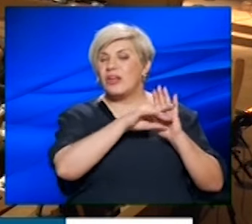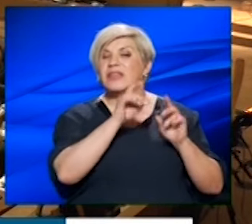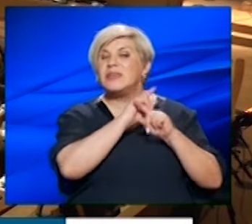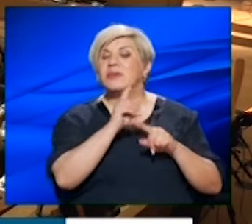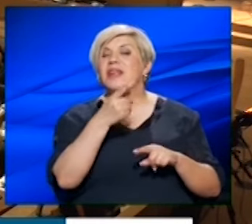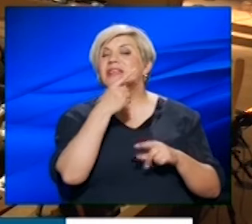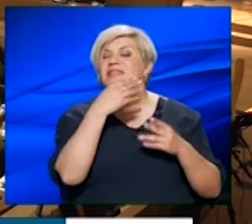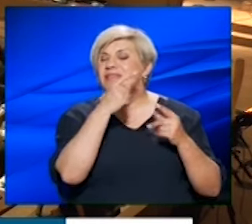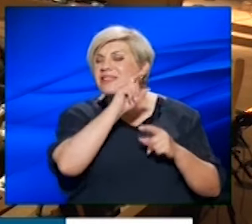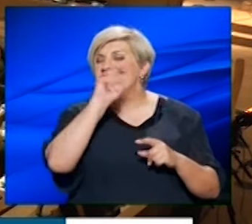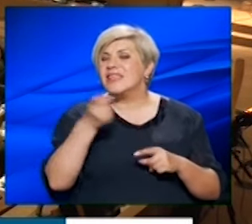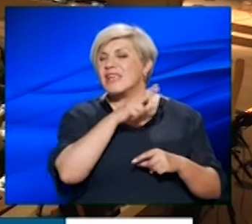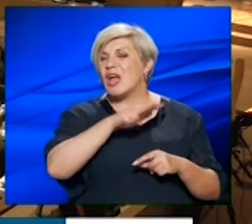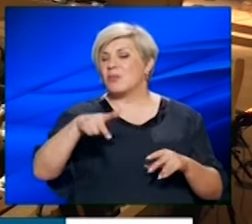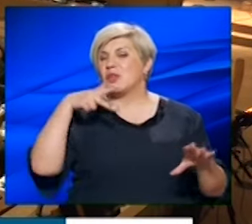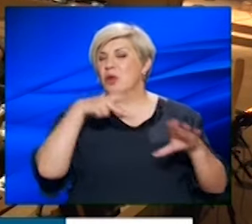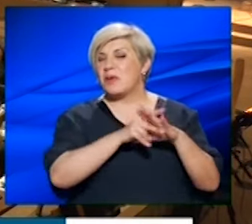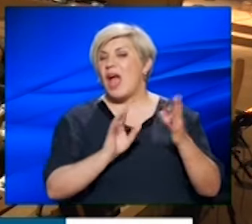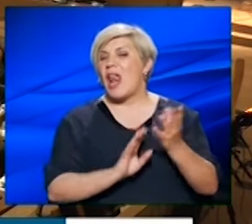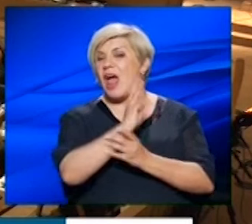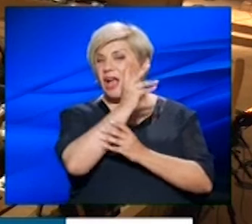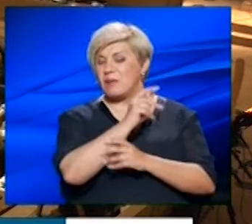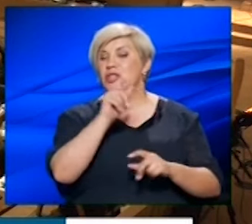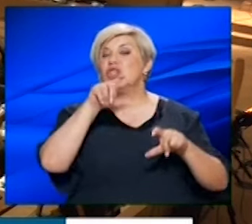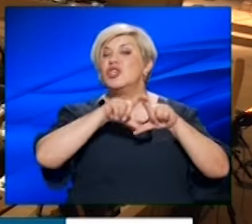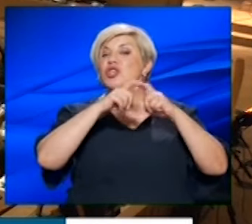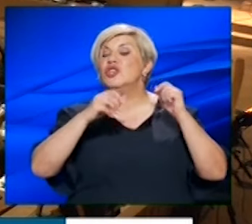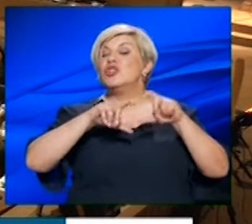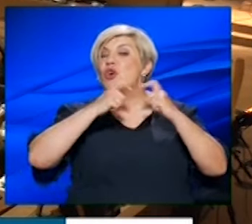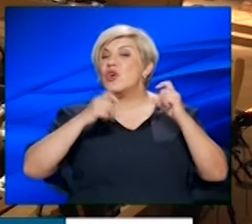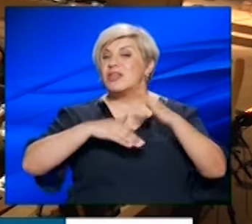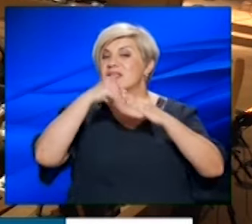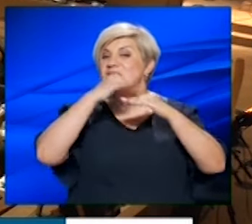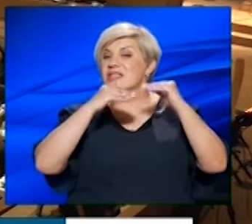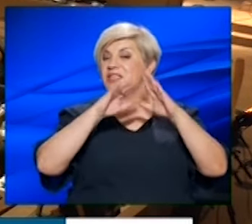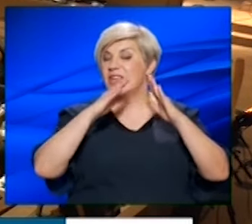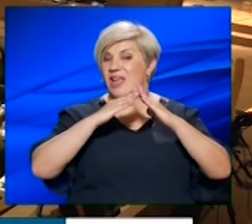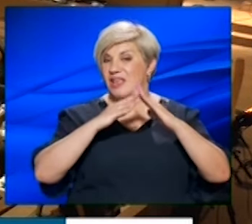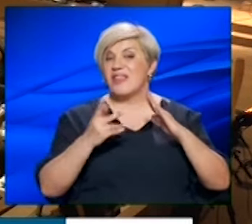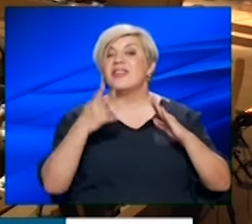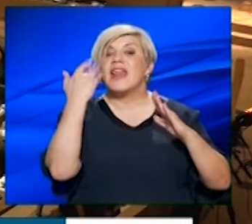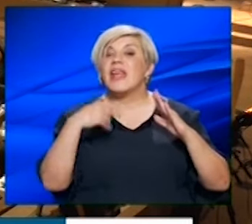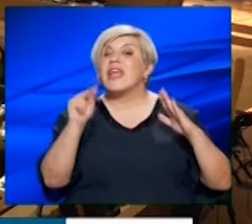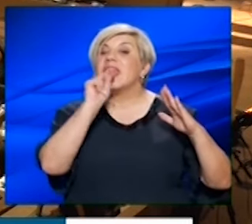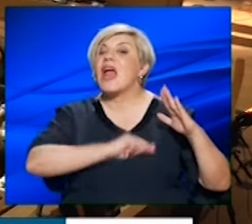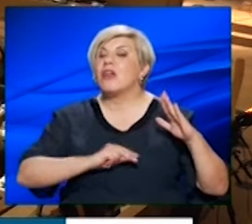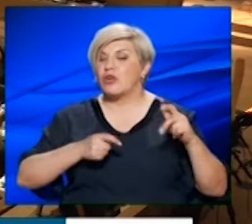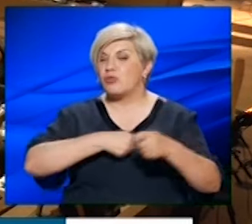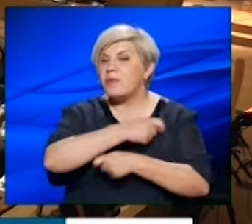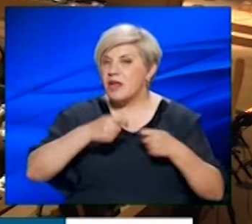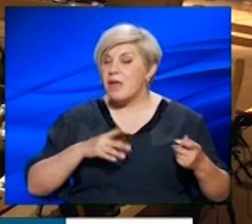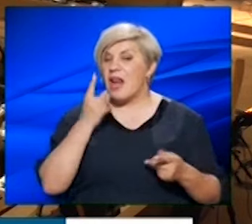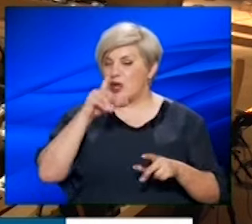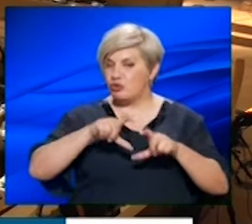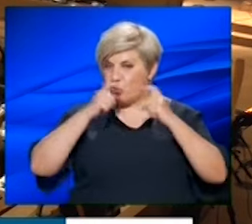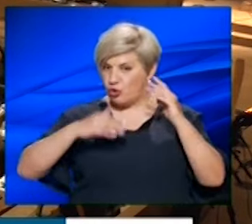τίποτα στα δισεκατομμύρια του Ταμείου Ανάκαμψης για σχολική στέγη. Γιατί δεν αποφέρει κέρδος στους επιχειρηματίες. Γιατί ένα